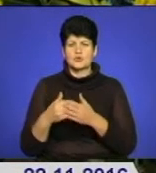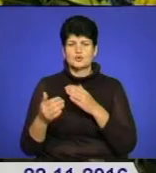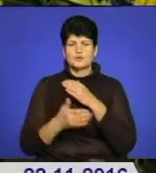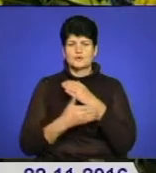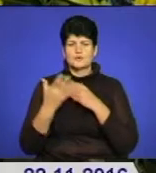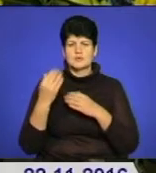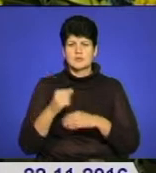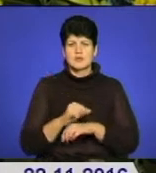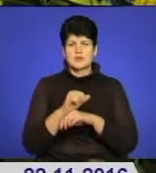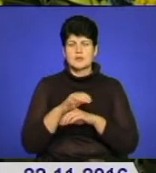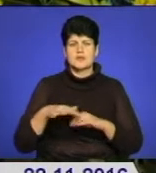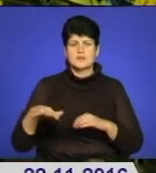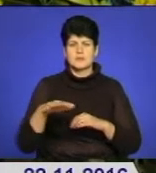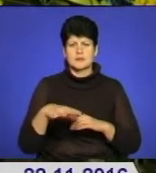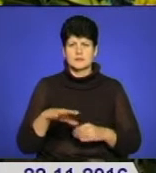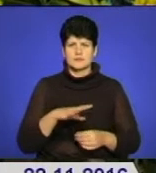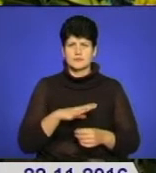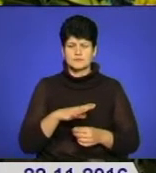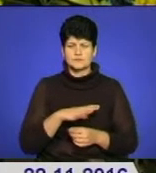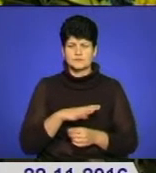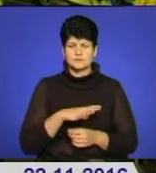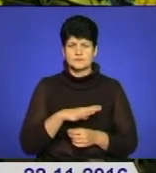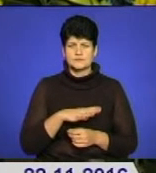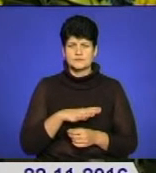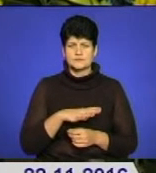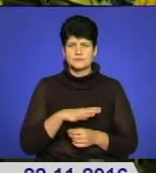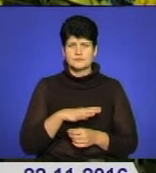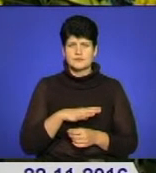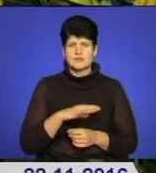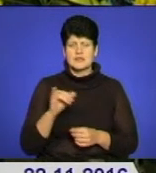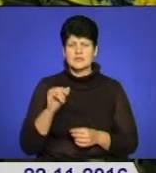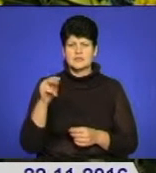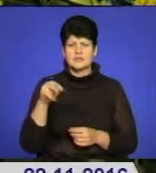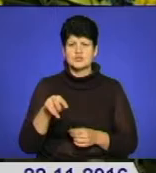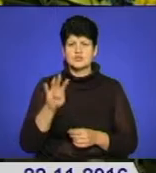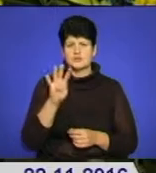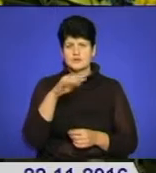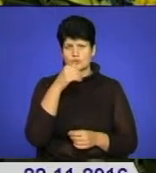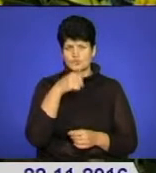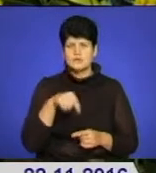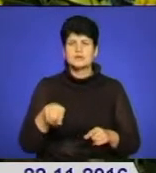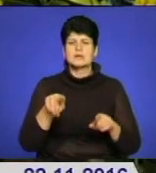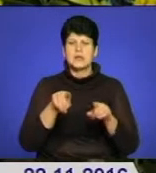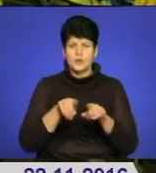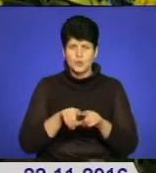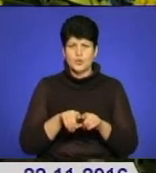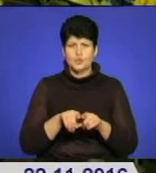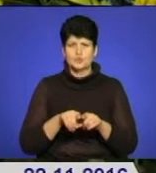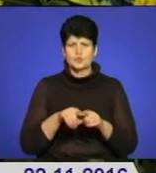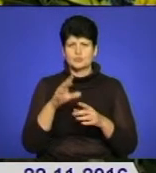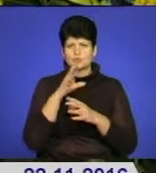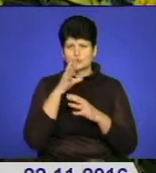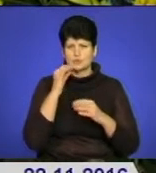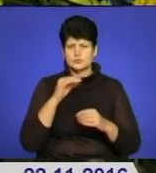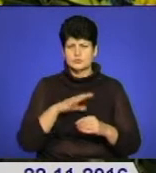Тому що нема тієї України, якої ми хотіли, ми бажали. В мене ще, чому